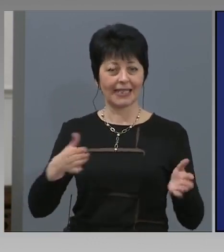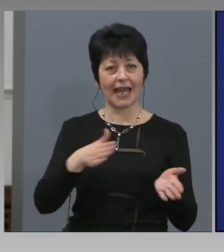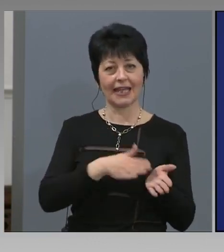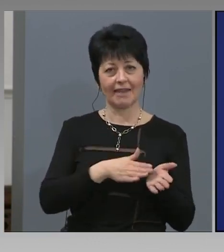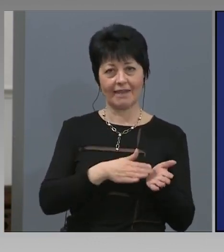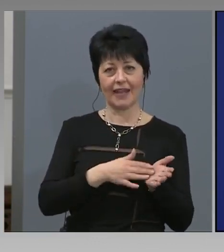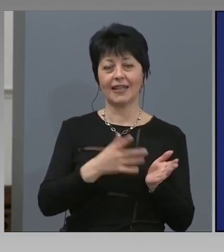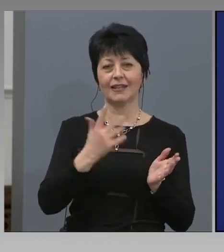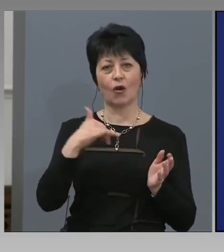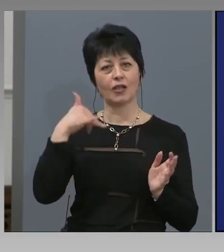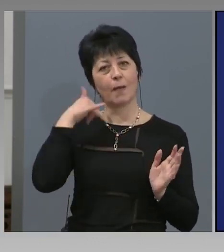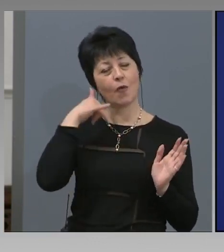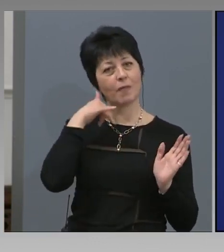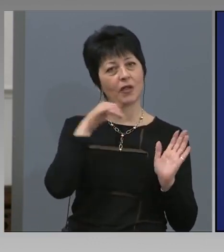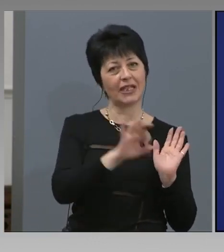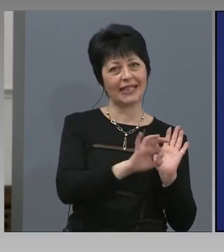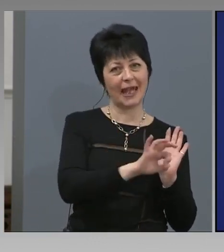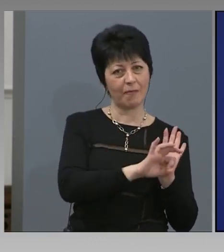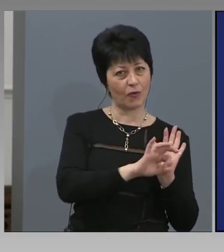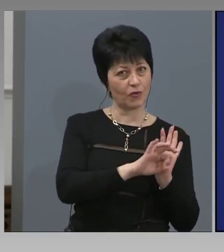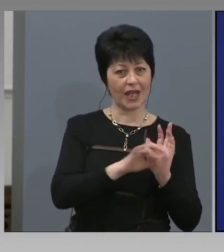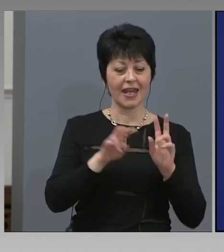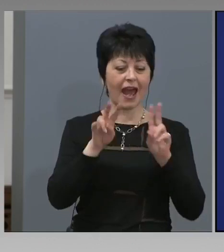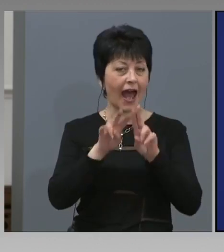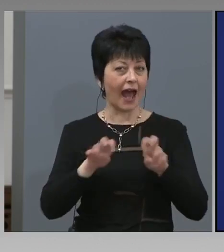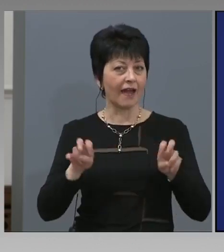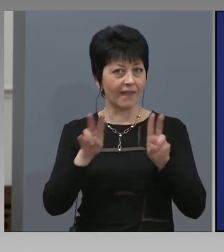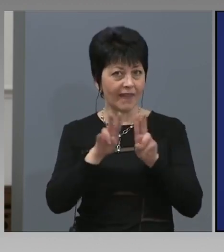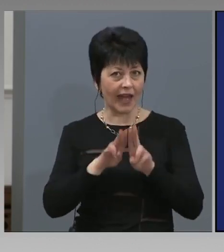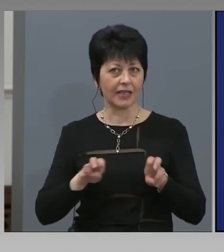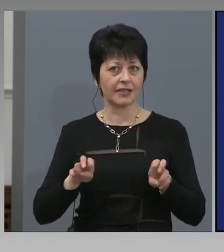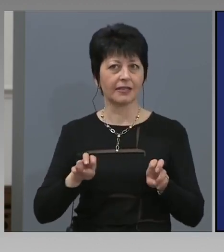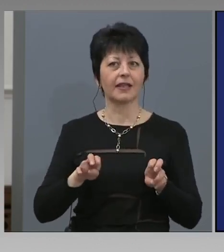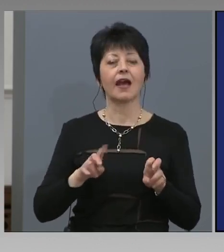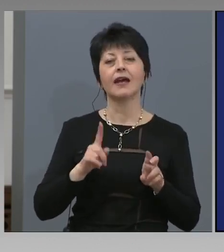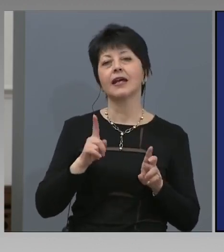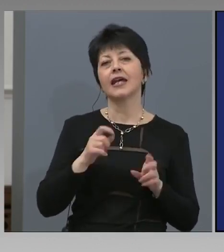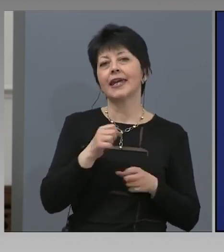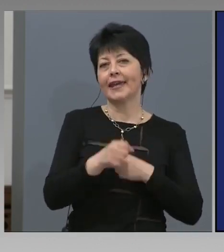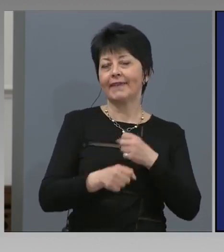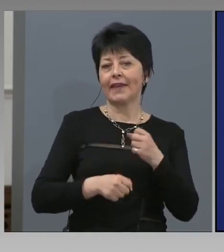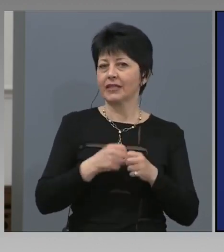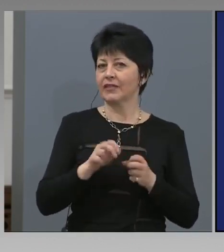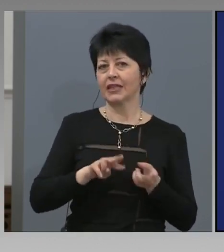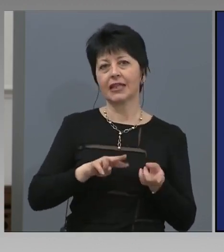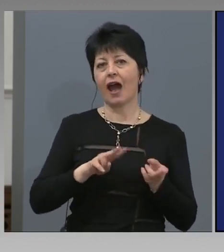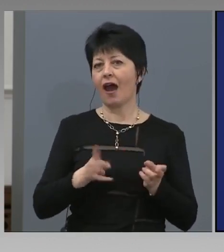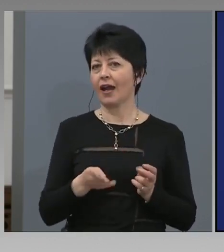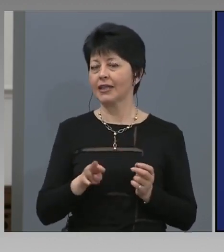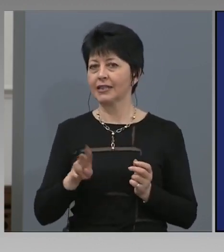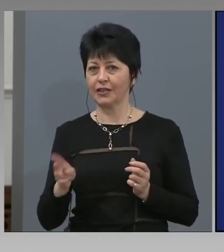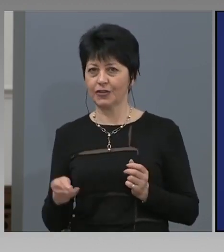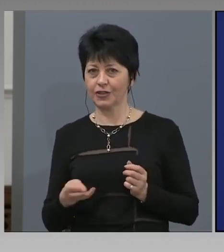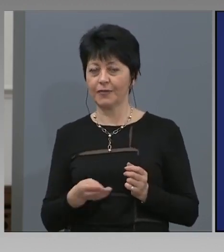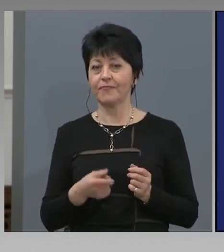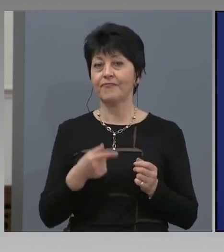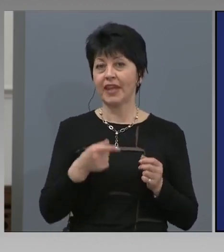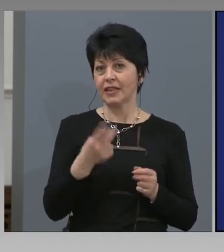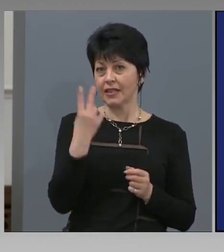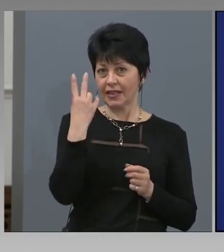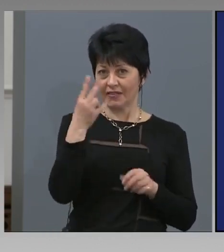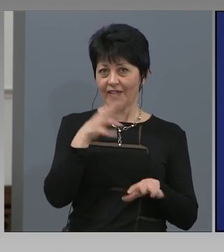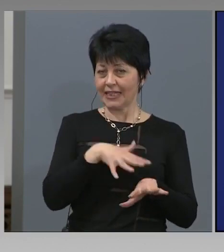мобилното приложение, анализите и действията са съвсем различни. Относно крашовете, отново тези две системи са